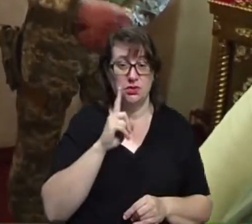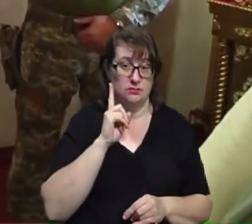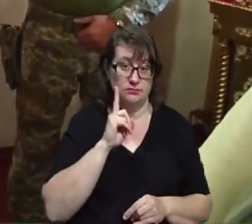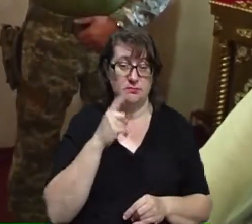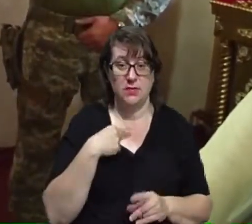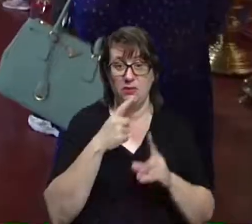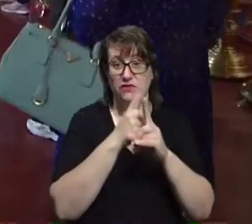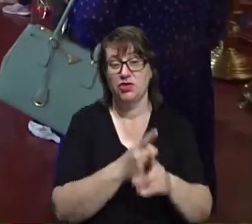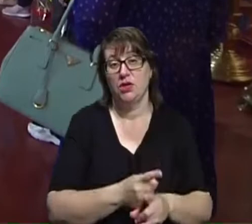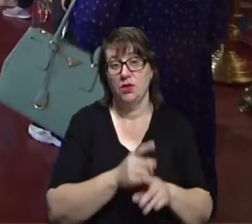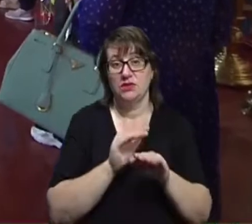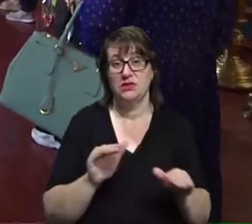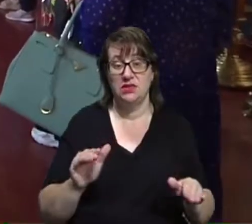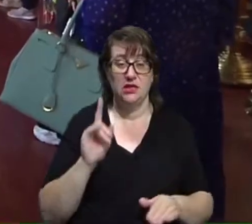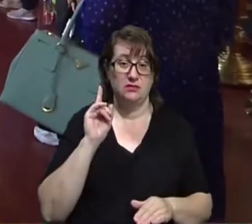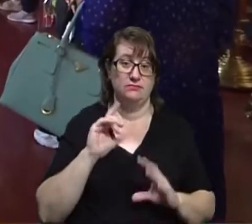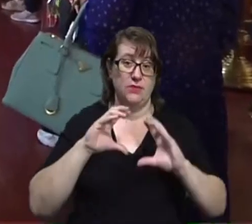дітей на той світ».